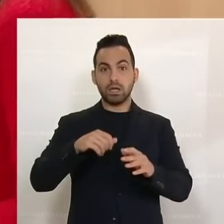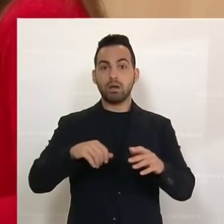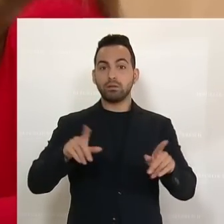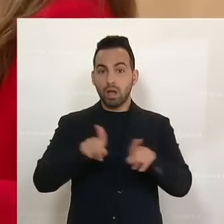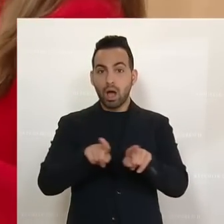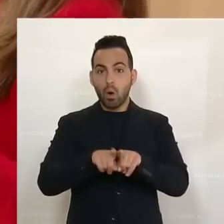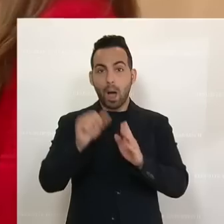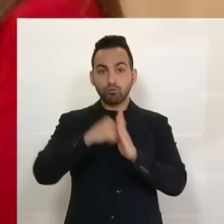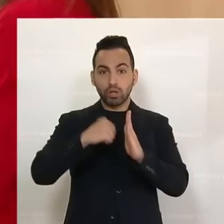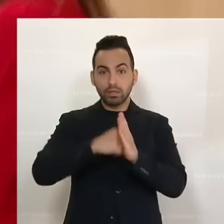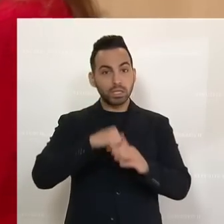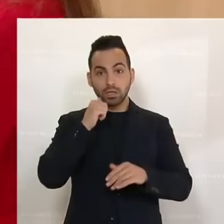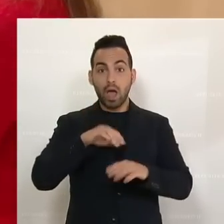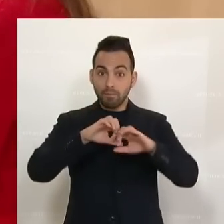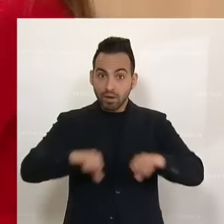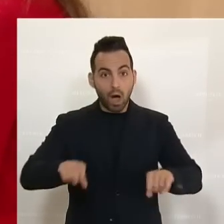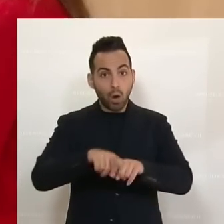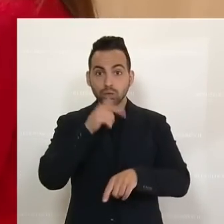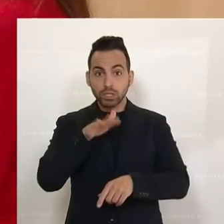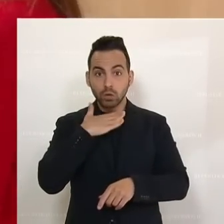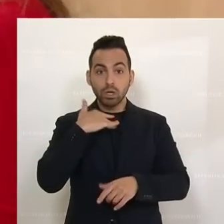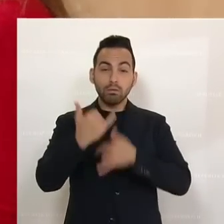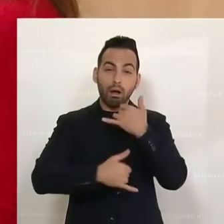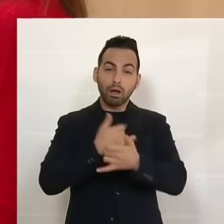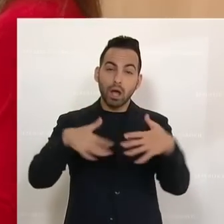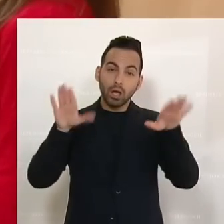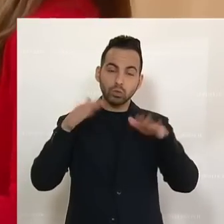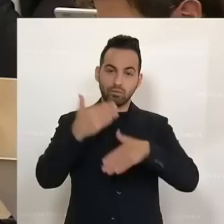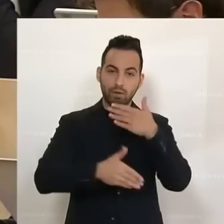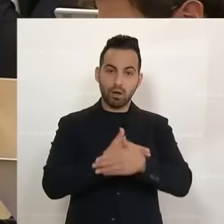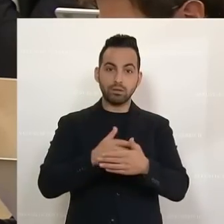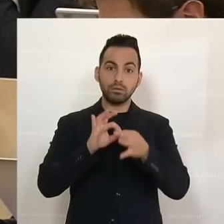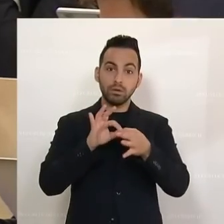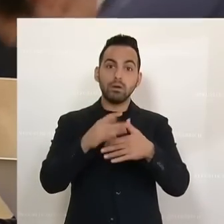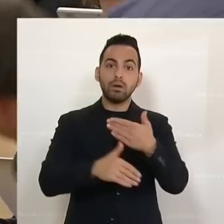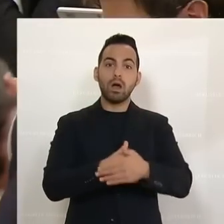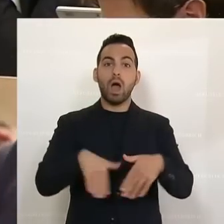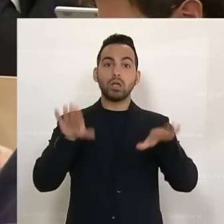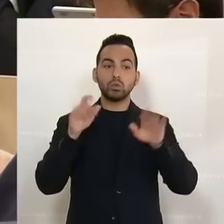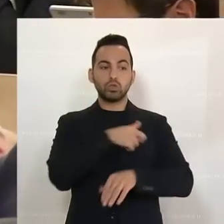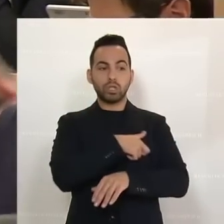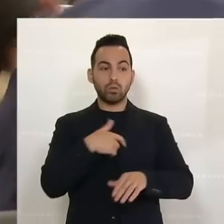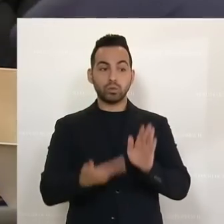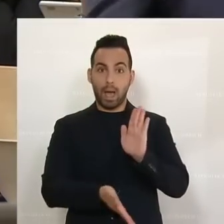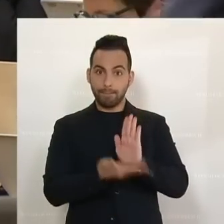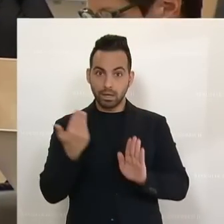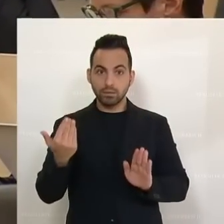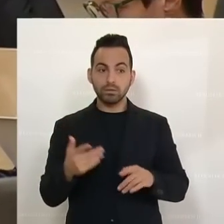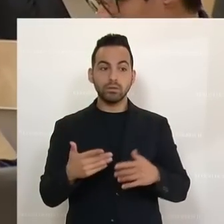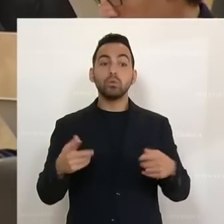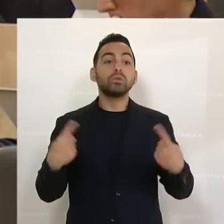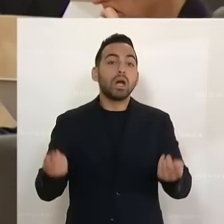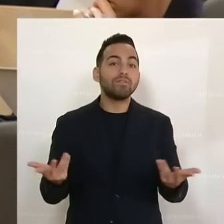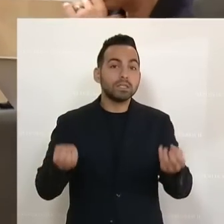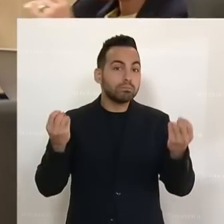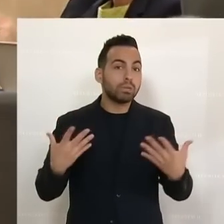Vergewaltigung aus. Sollte man es erreichen, nach einem jahrelangen Asylverfahren, dass der Asylstatus wirklich aberkannt wird, was kriegen Sie